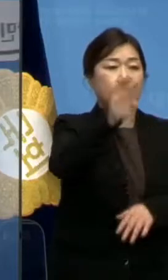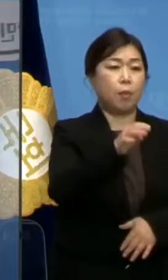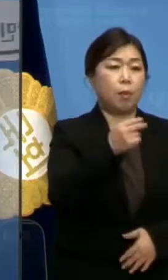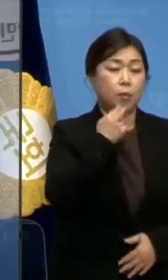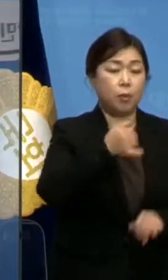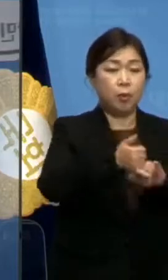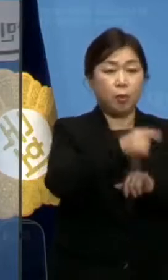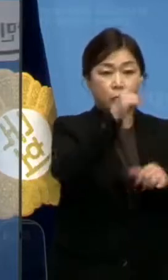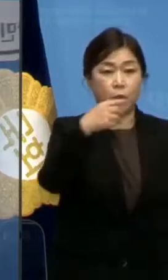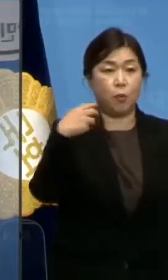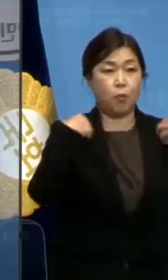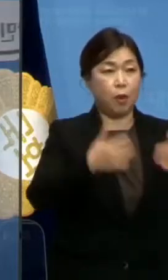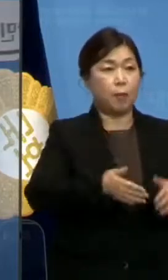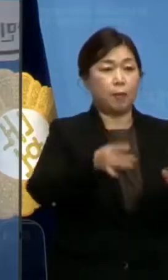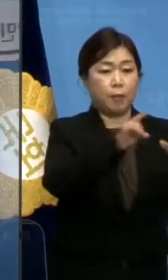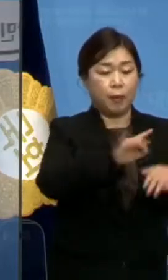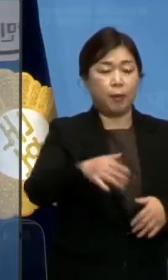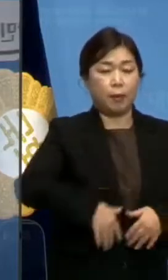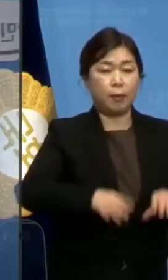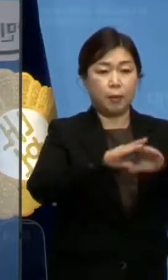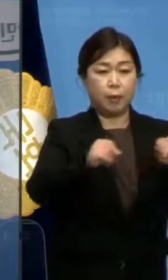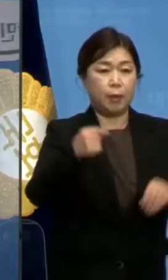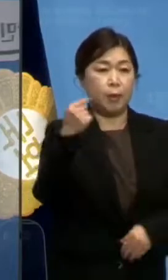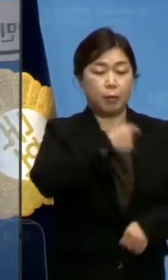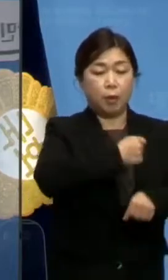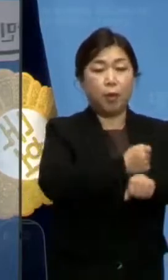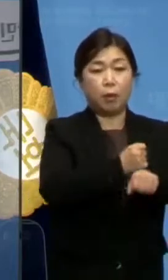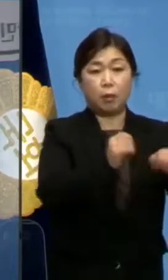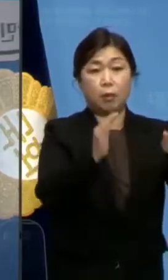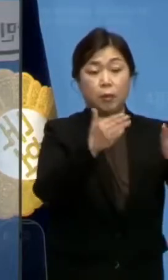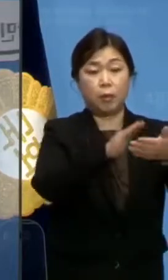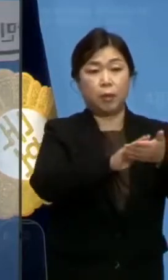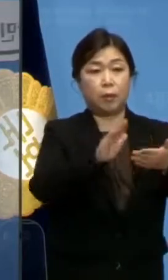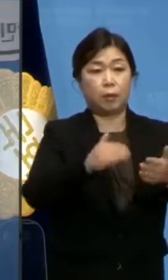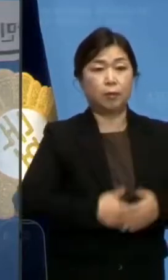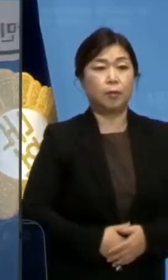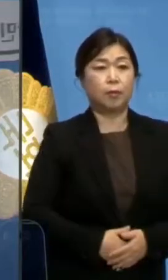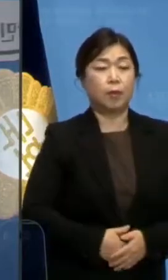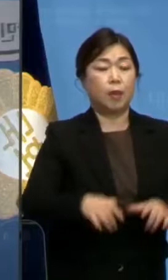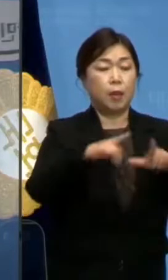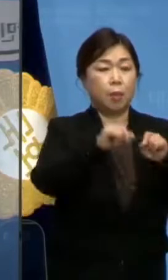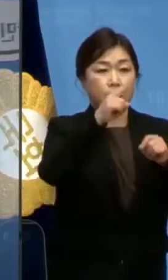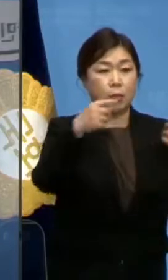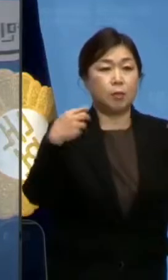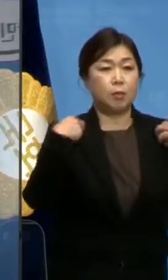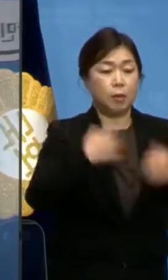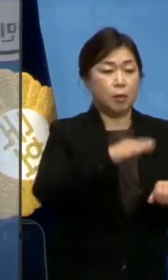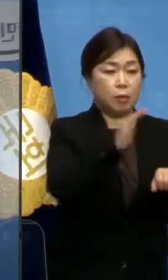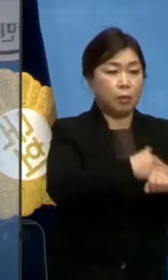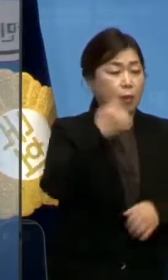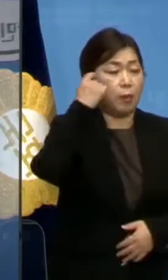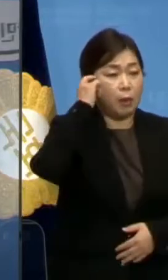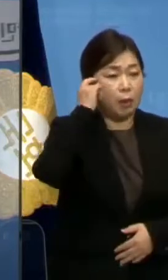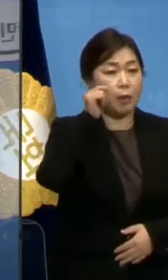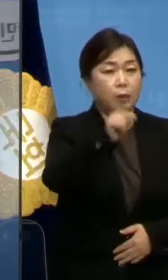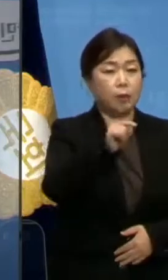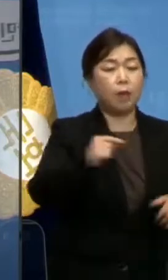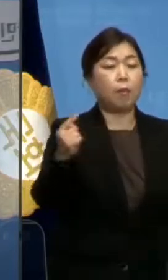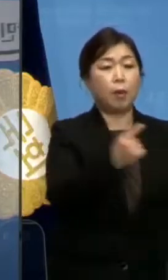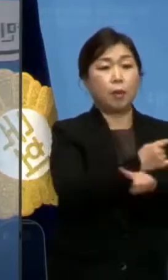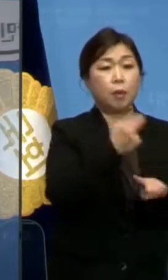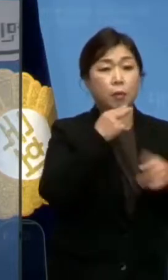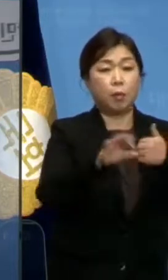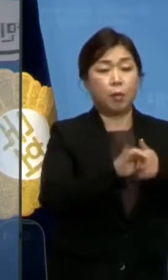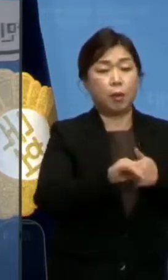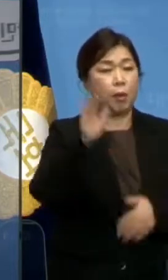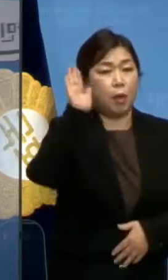않도록 정부의 단호한 대응이 강력히 요구됩니다. 일본 정부의 그릇된 인식이 바뀌지 않는다면